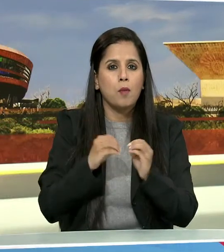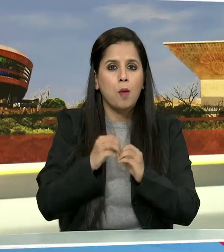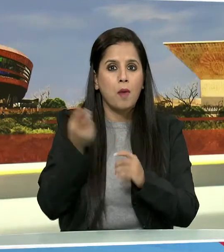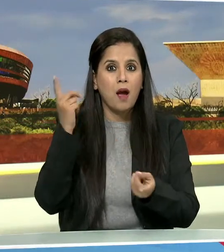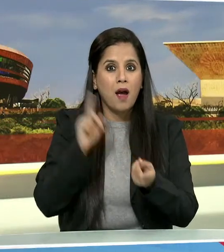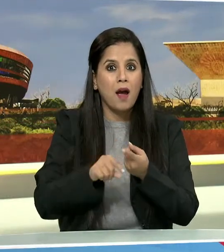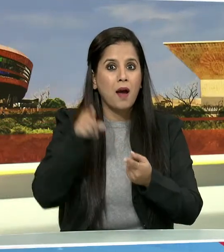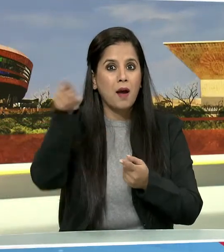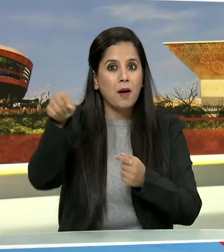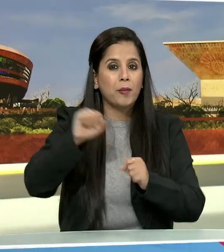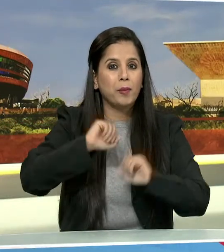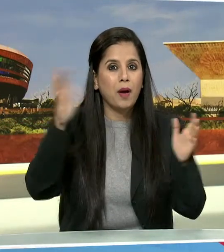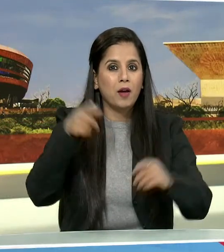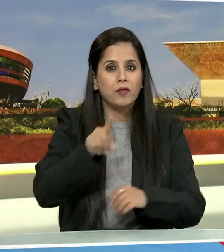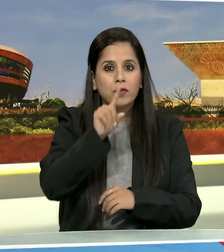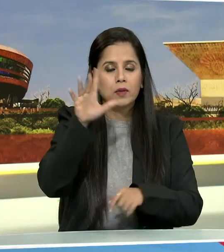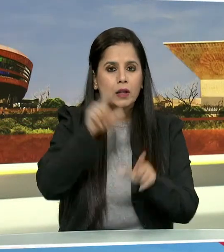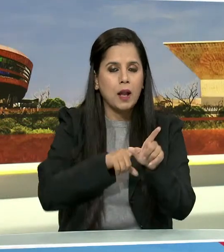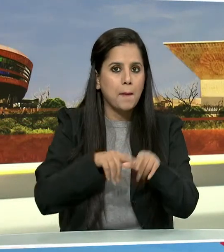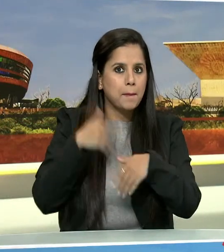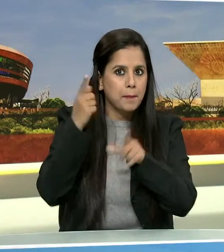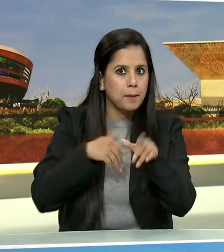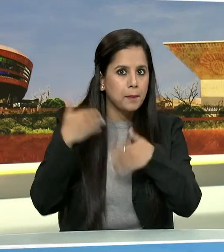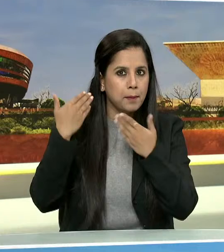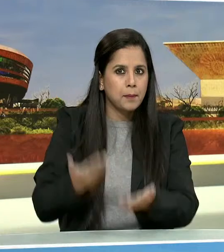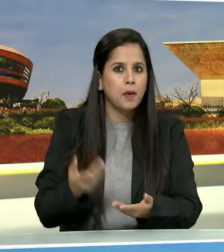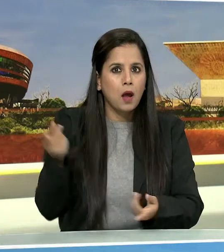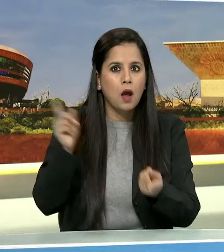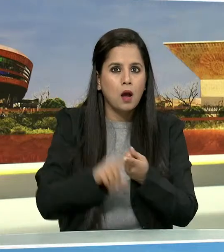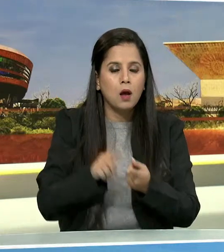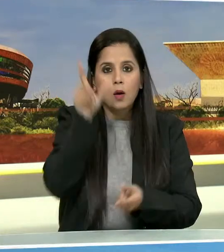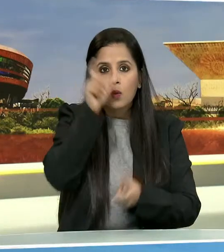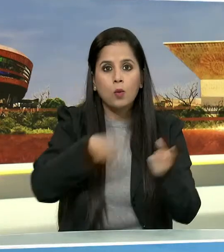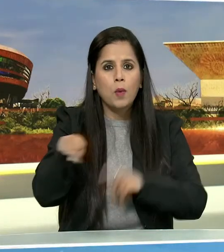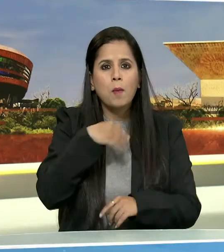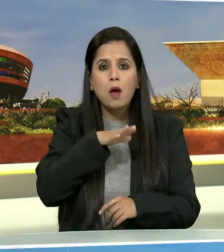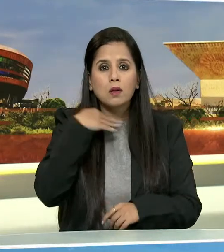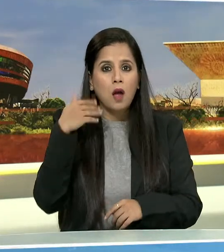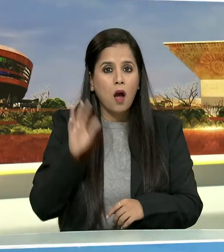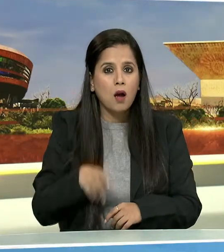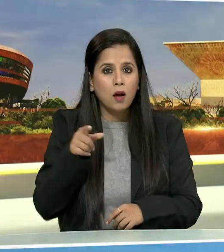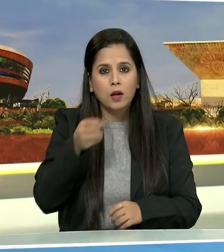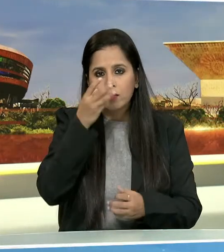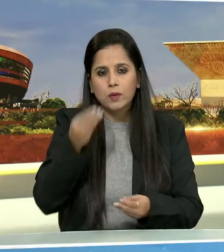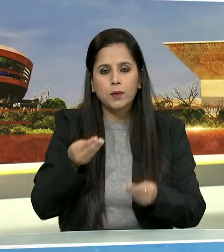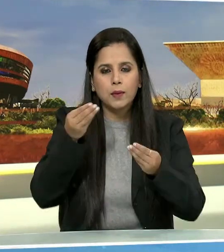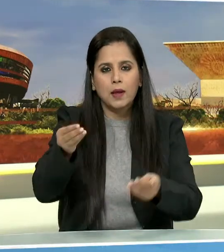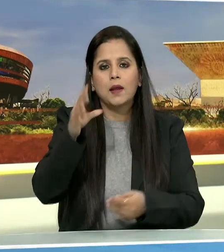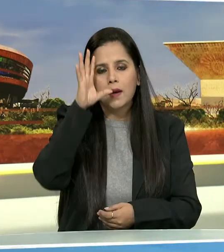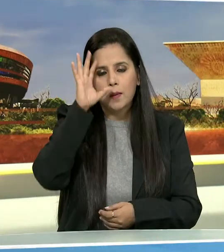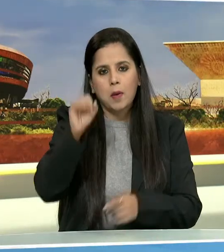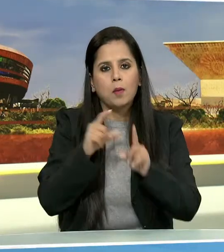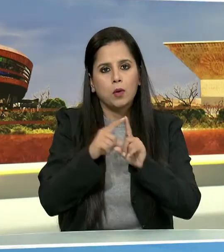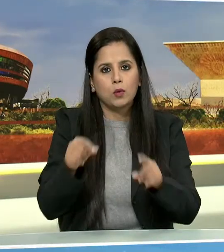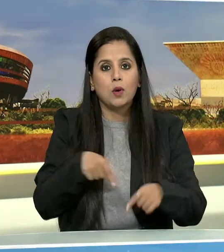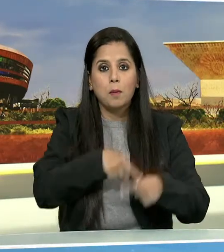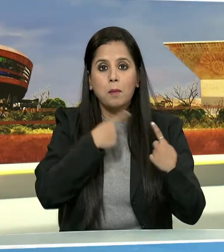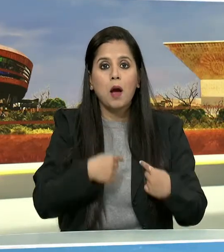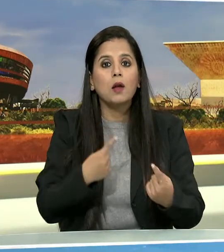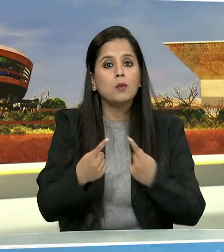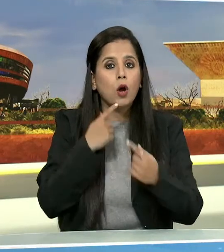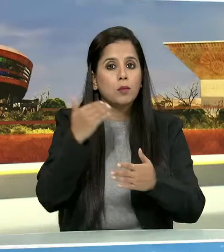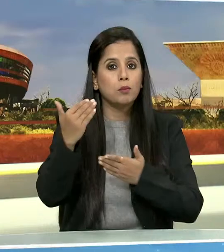की 15 वी बरसी पर आतंकी हमले में जान कवाने वाले लोगों को शुरुधान जली दी मन की बात